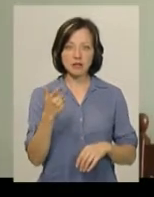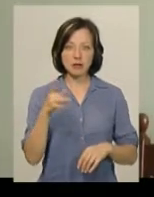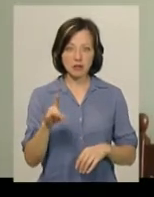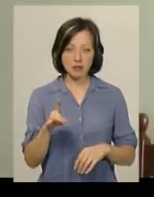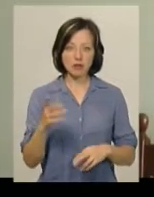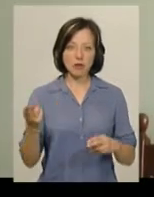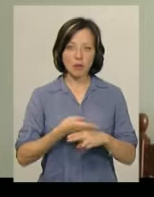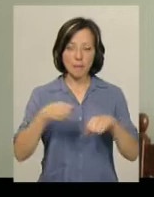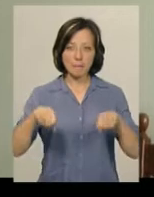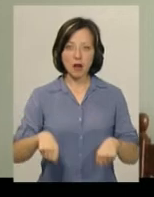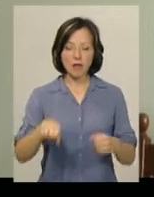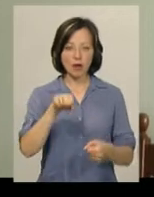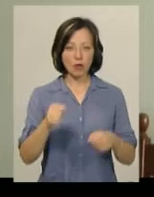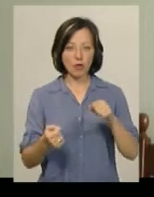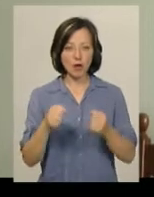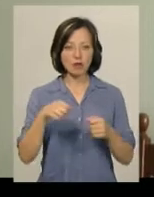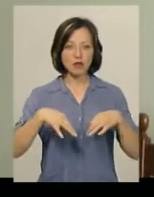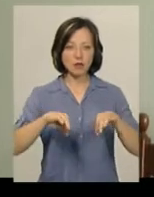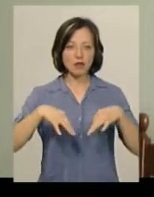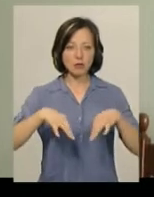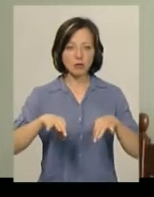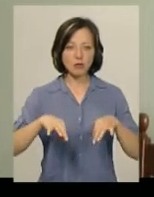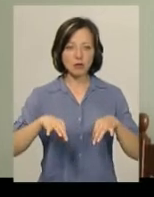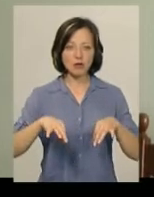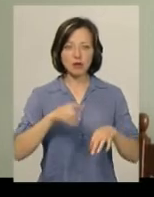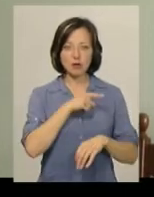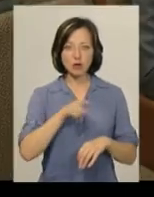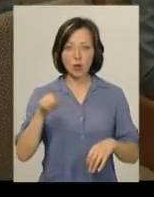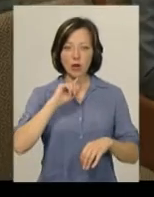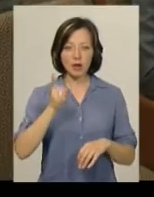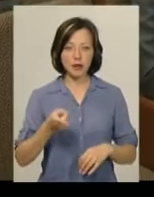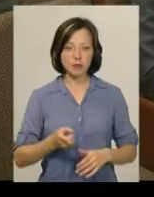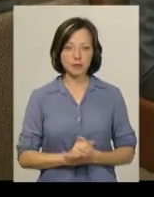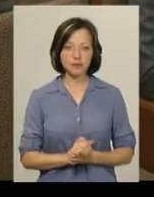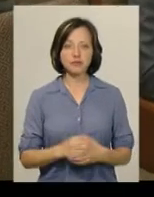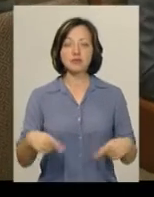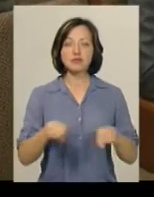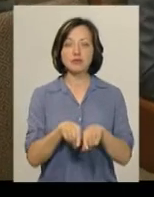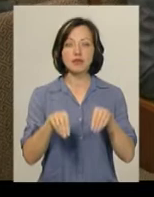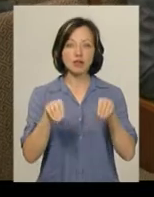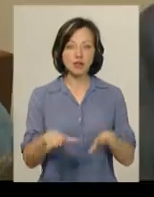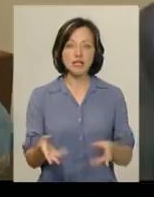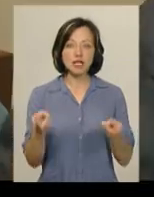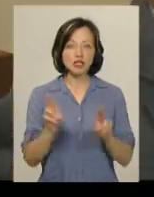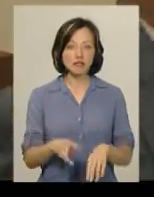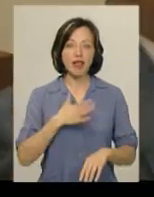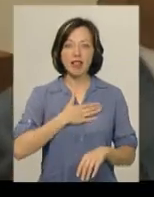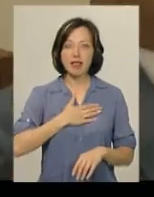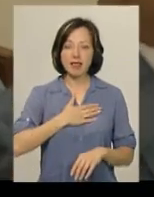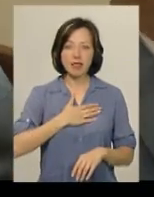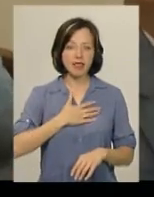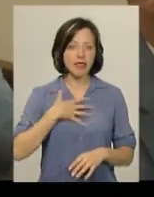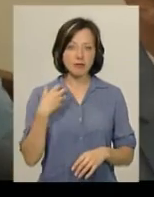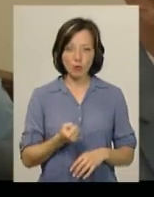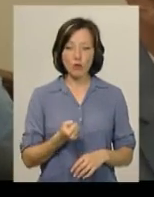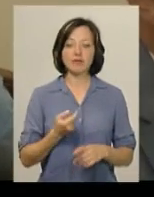з позбавлення права керування транспортними засобами на строк один рік. Таким рішенням Михайло Кривак залишився незадоволений, тож